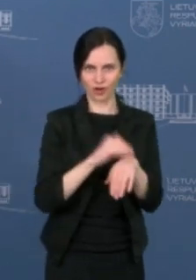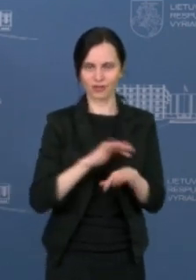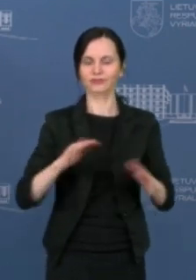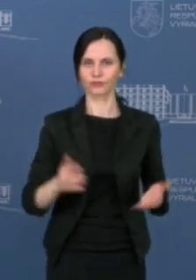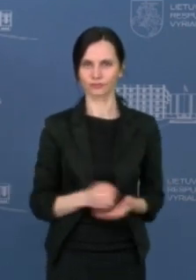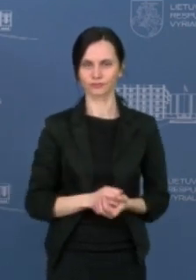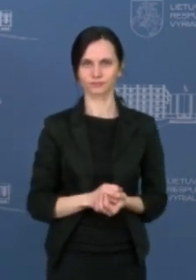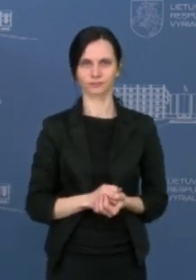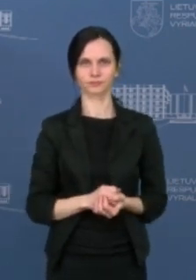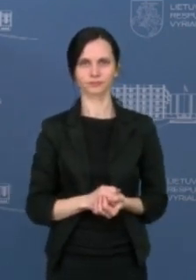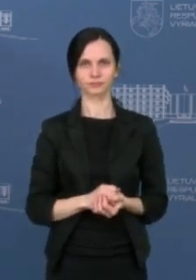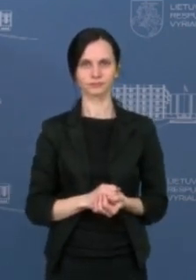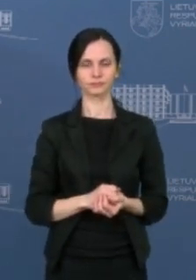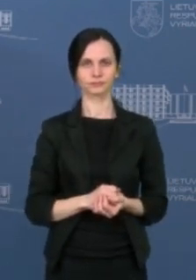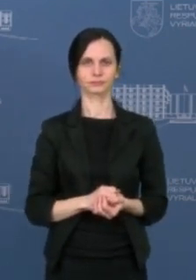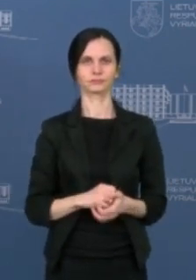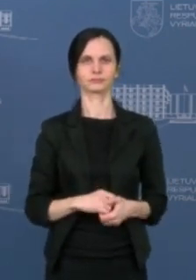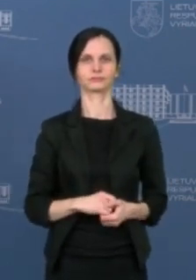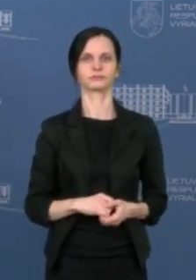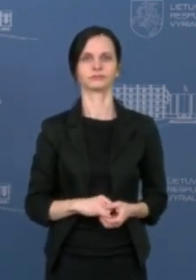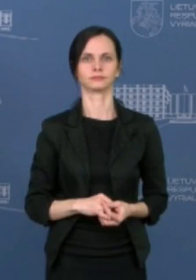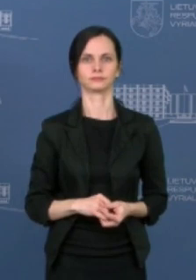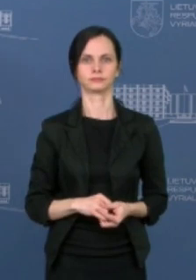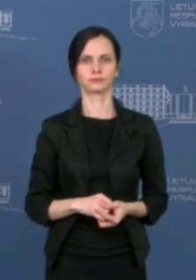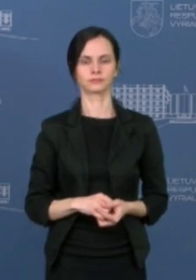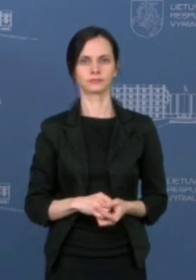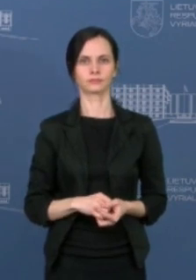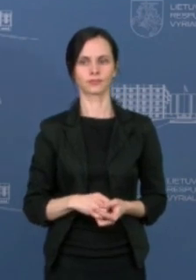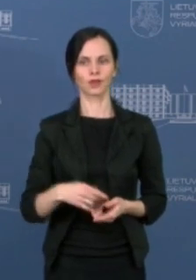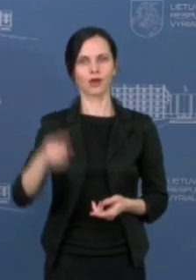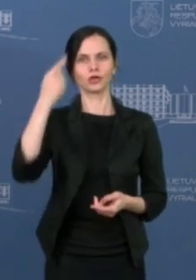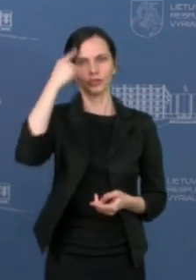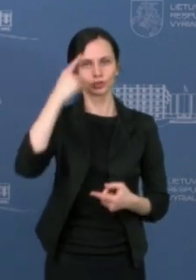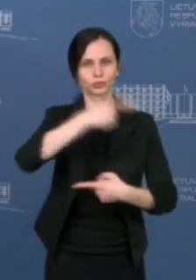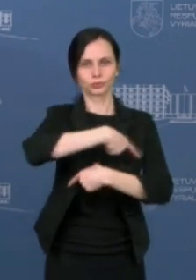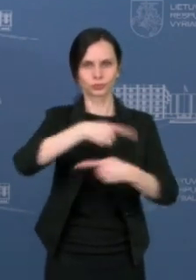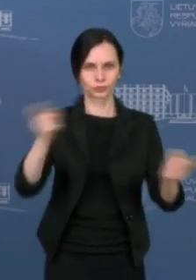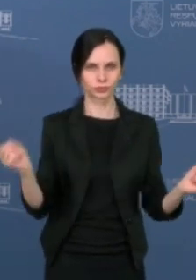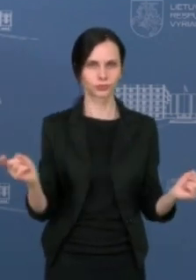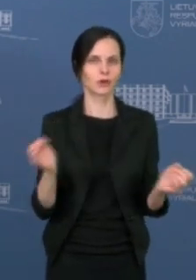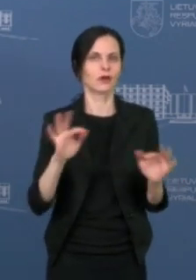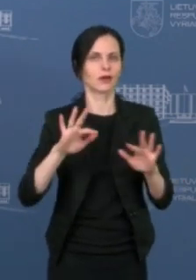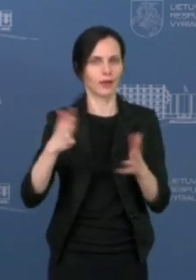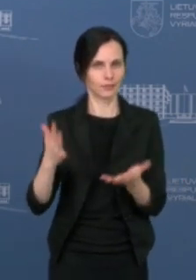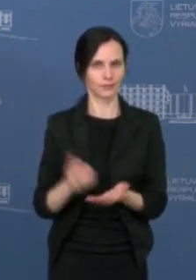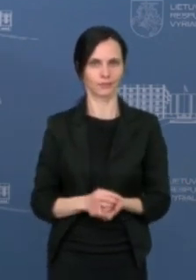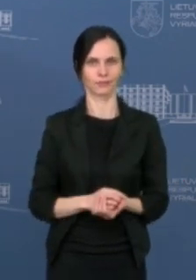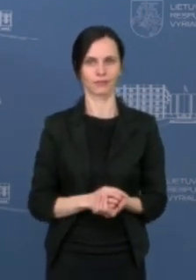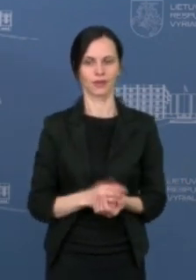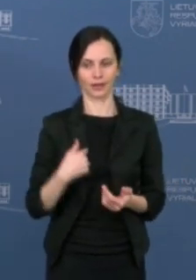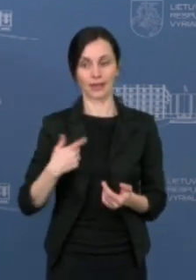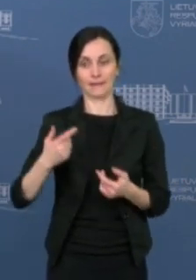žiniaslaida tikriausiai pasiekia vienas iš tų variantų darbinių, kurį